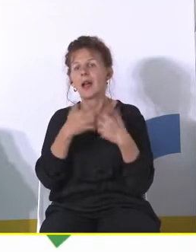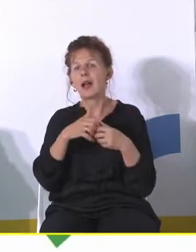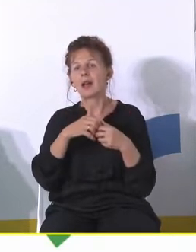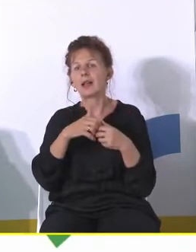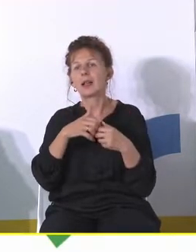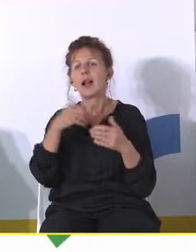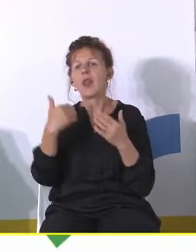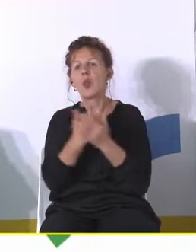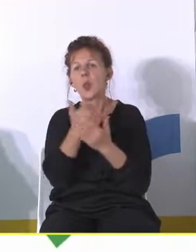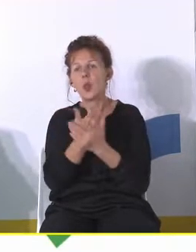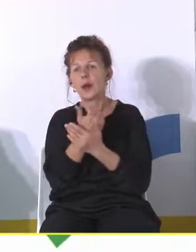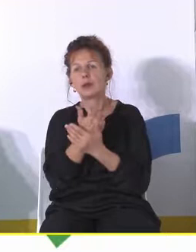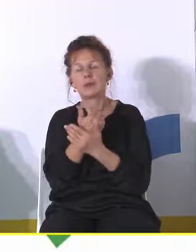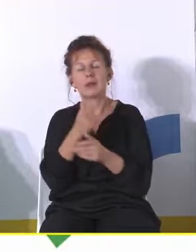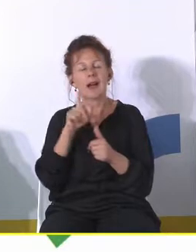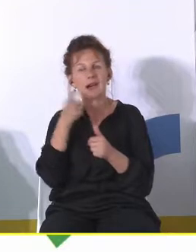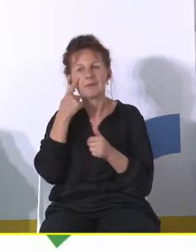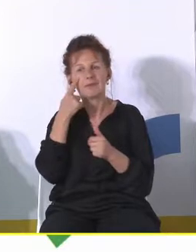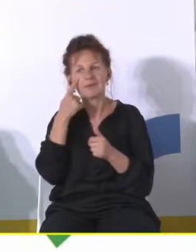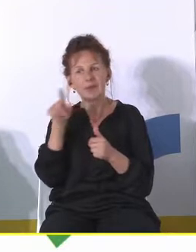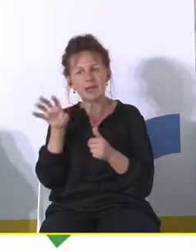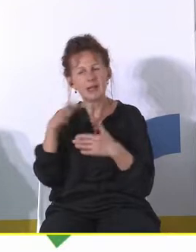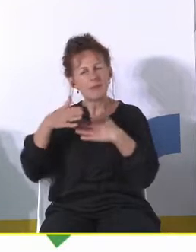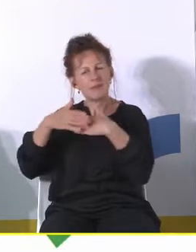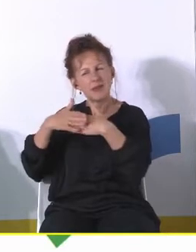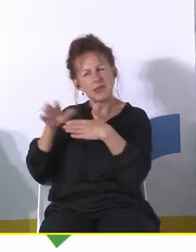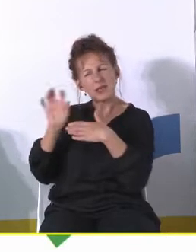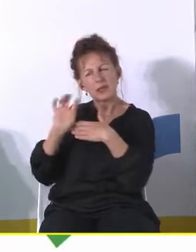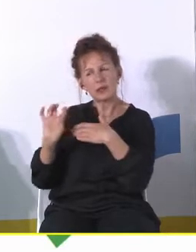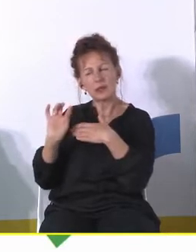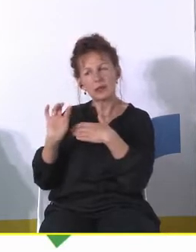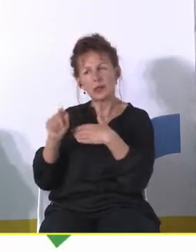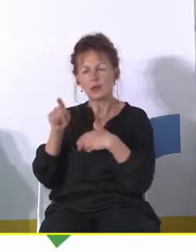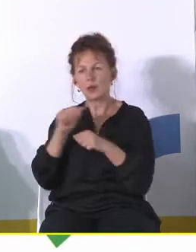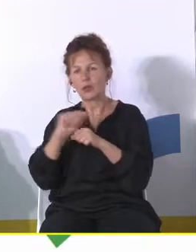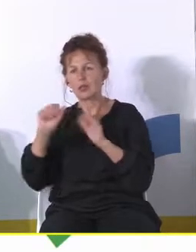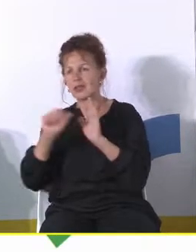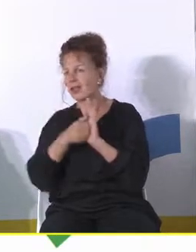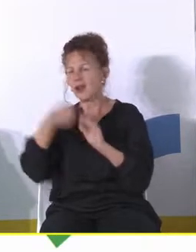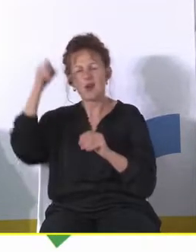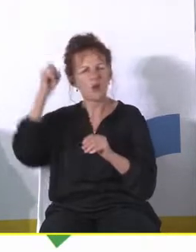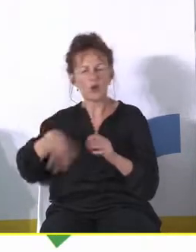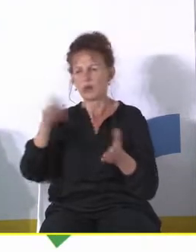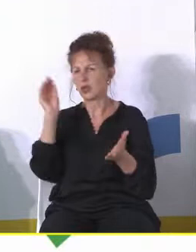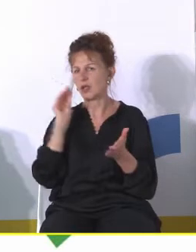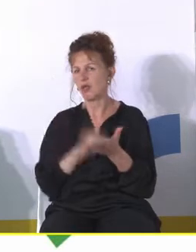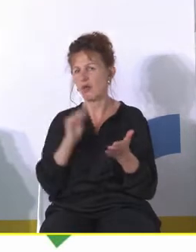transformacji. Jak się temu bliżej przyjrzeć, moim zdaniem to jest jedna z gorszych doświadczeń